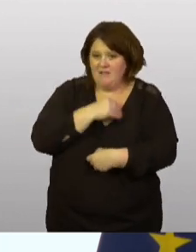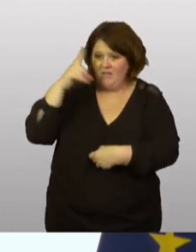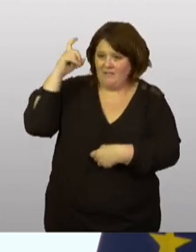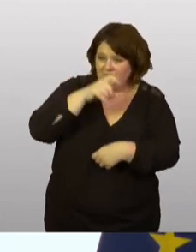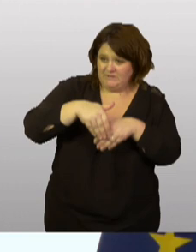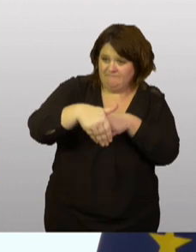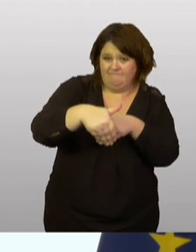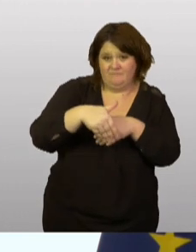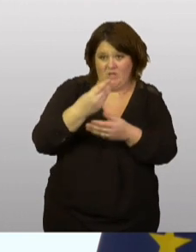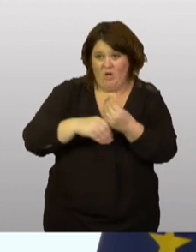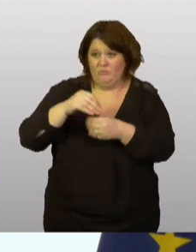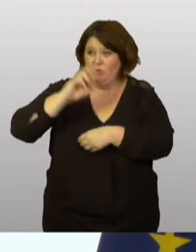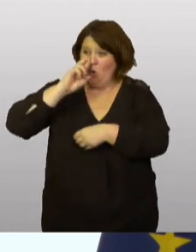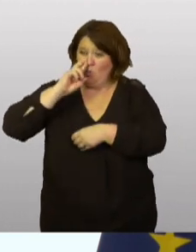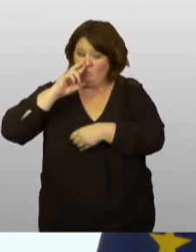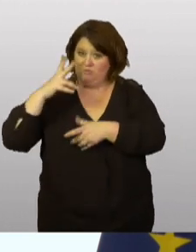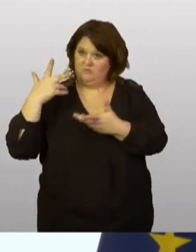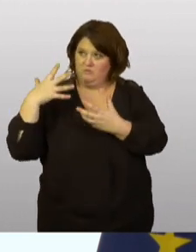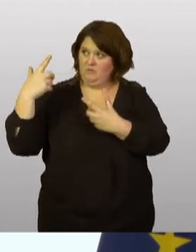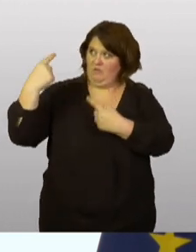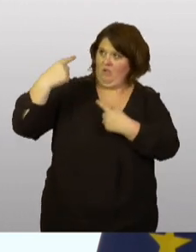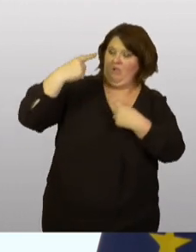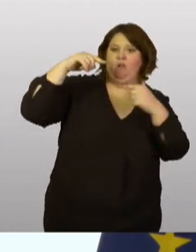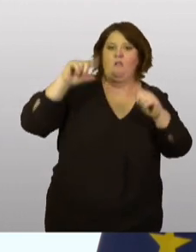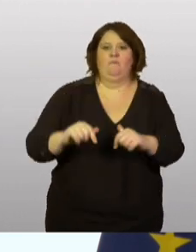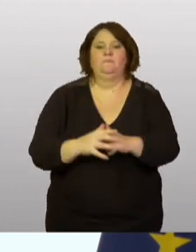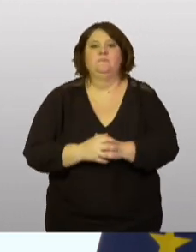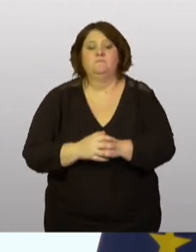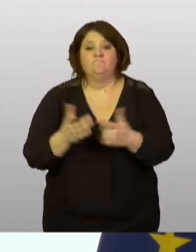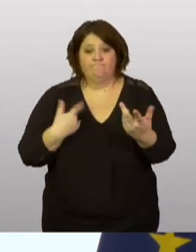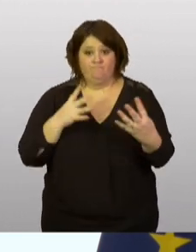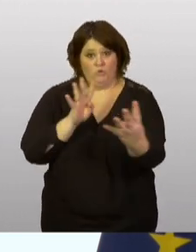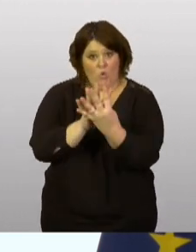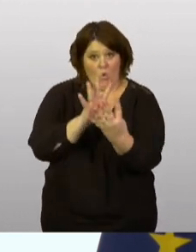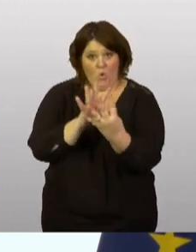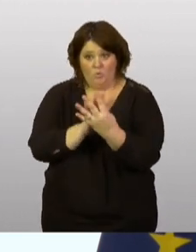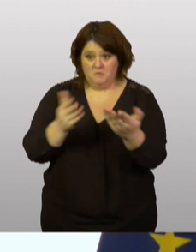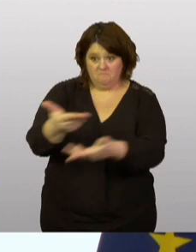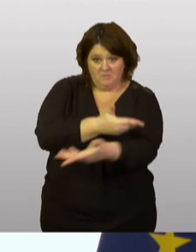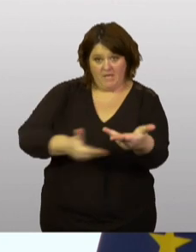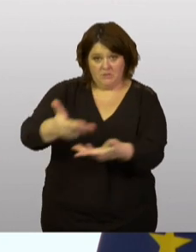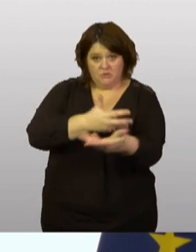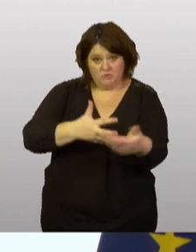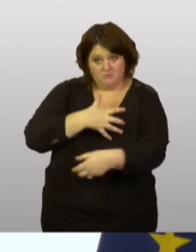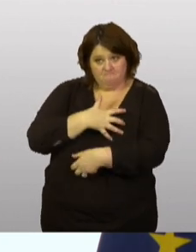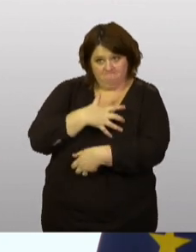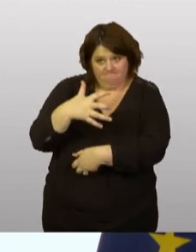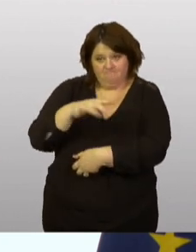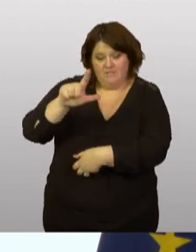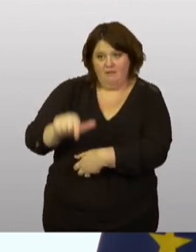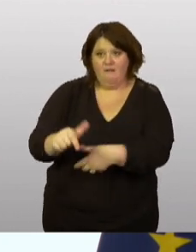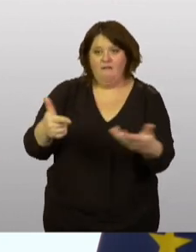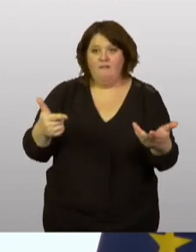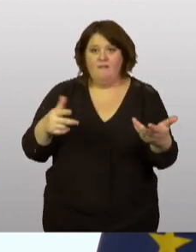du terror russe. Lors de nos rencontres et de nos échanges chaleureux, nous avons